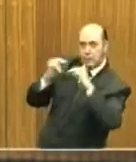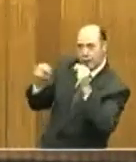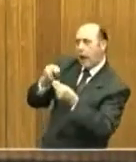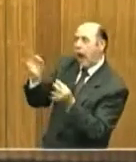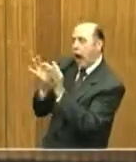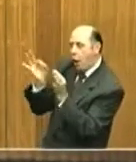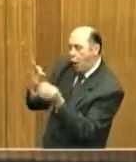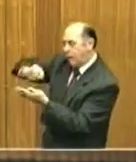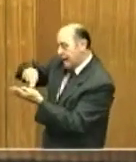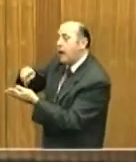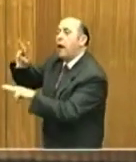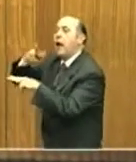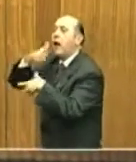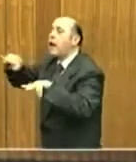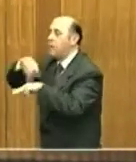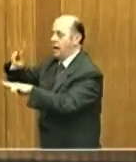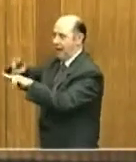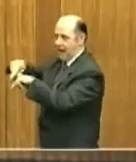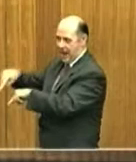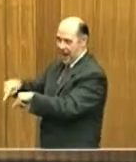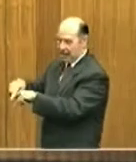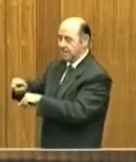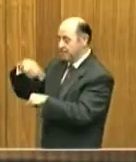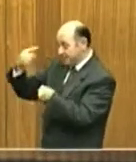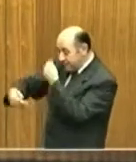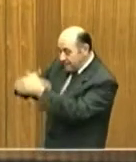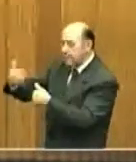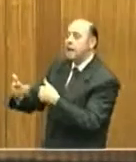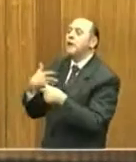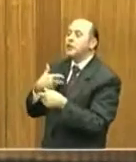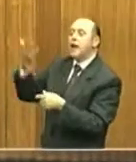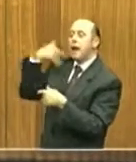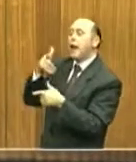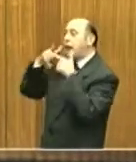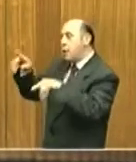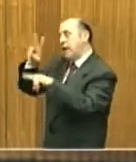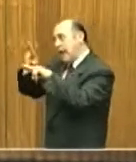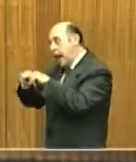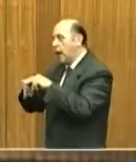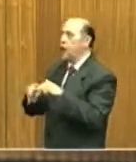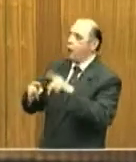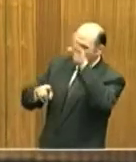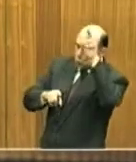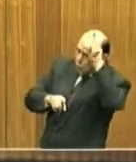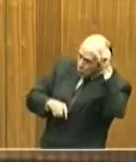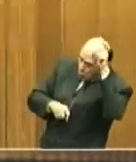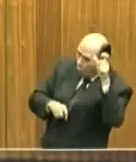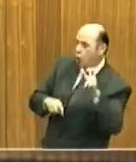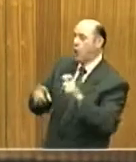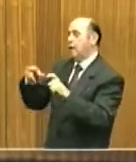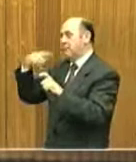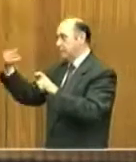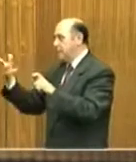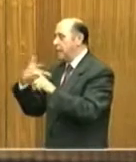Nel 700 in Turchia l'italiano faceva da lingua intermediaria tra il russo e il turco, e in Egitto l'italiano fu lingua ufficiale dell